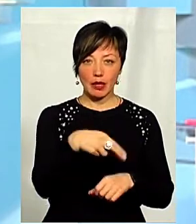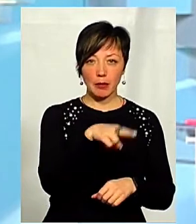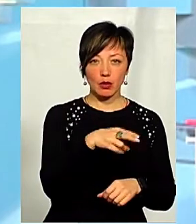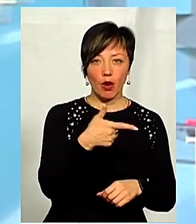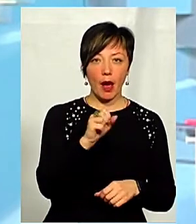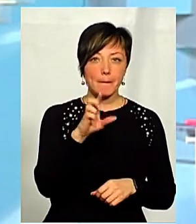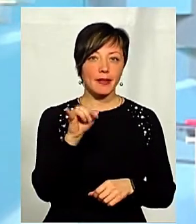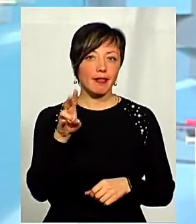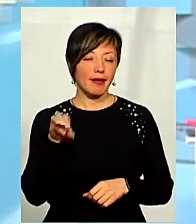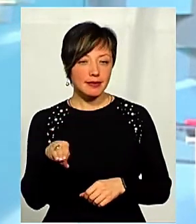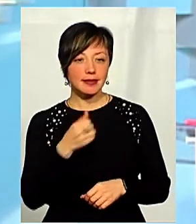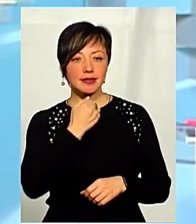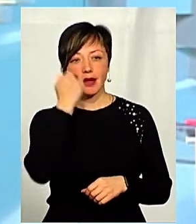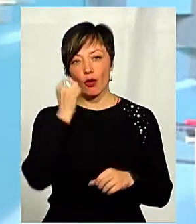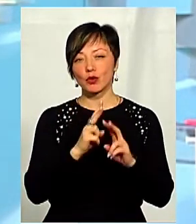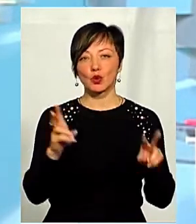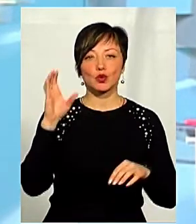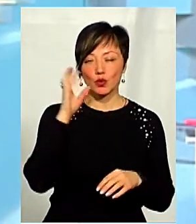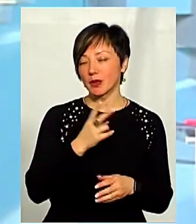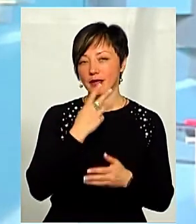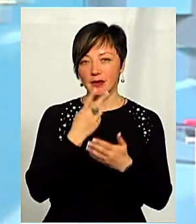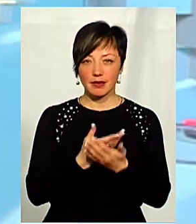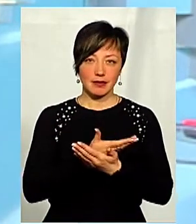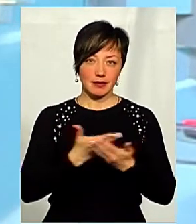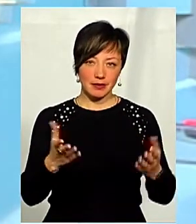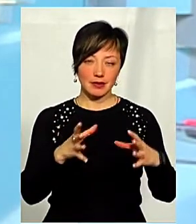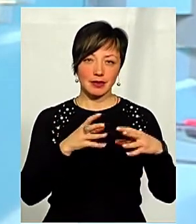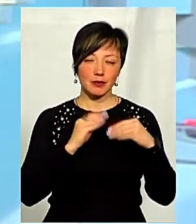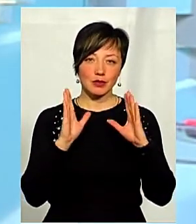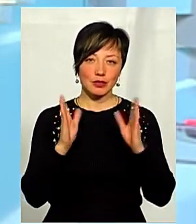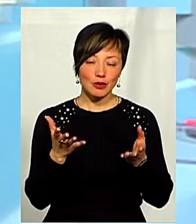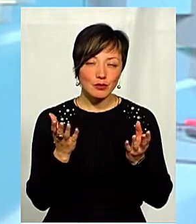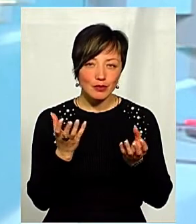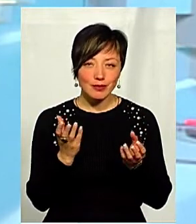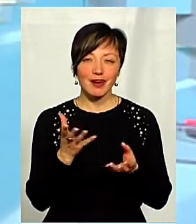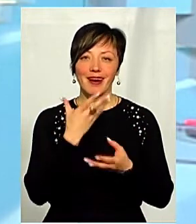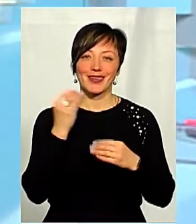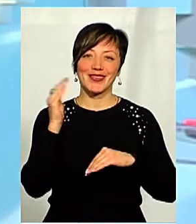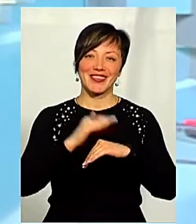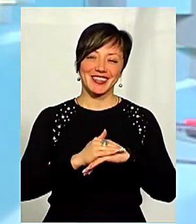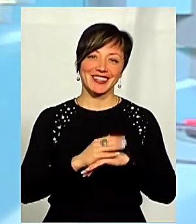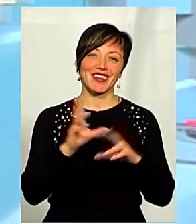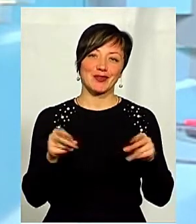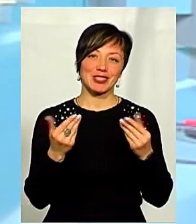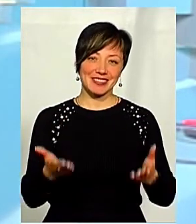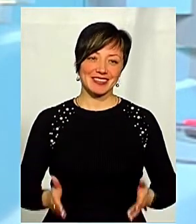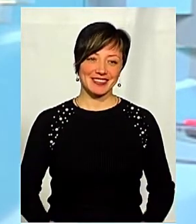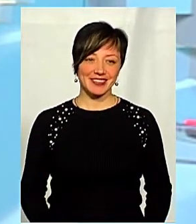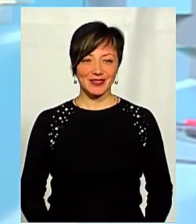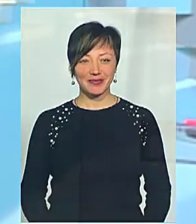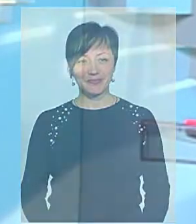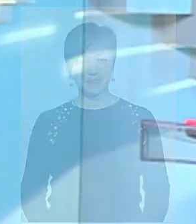Габінет. Дякуємо всім, хто слухав. Дякуємо всіх, хто буде ще слухати. Всім гарного вечора і нехай щастить.